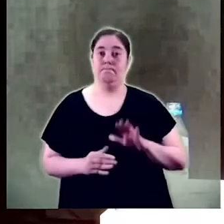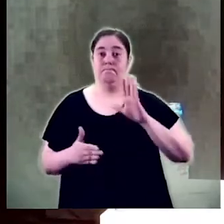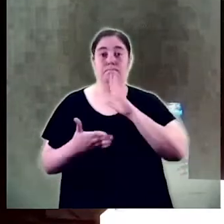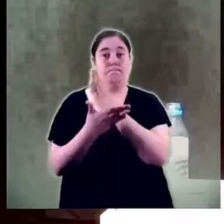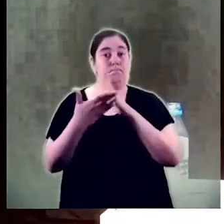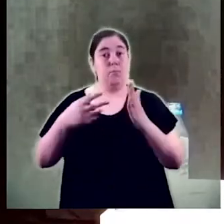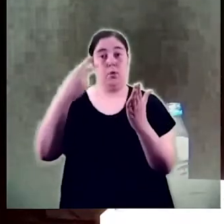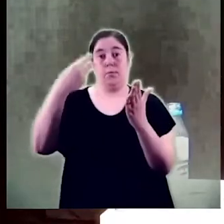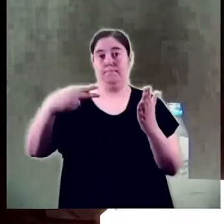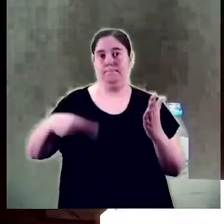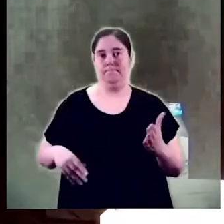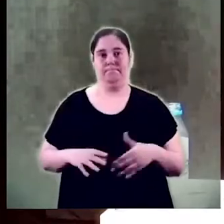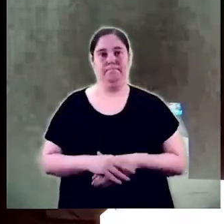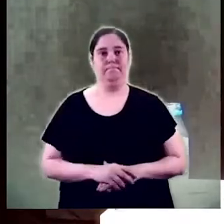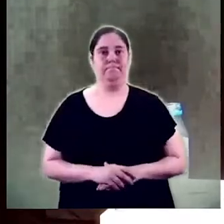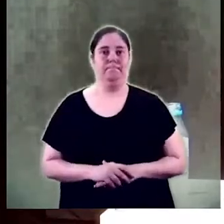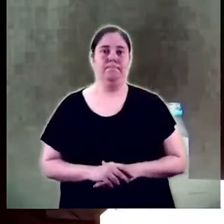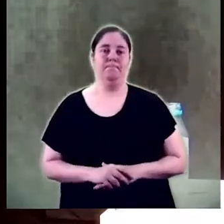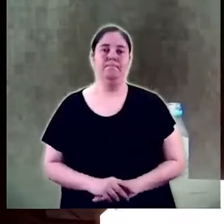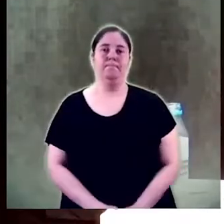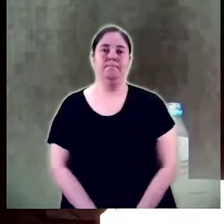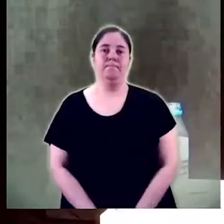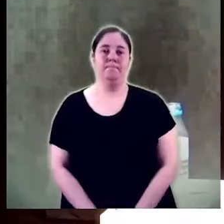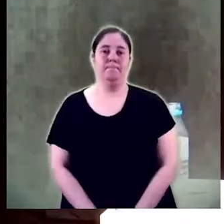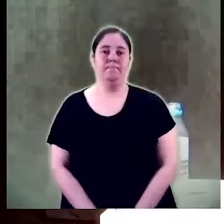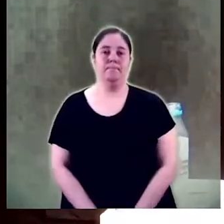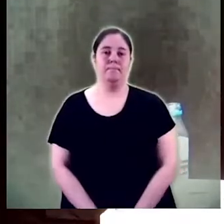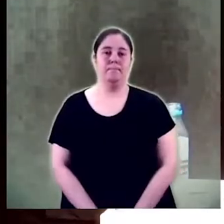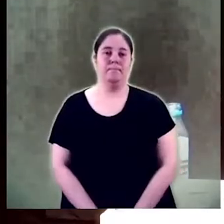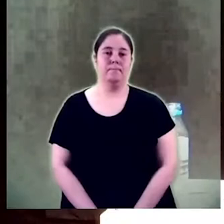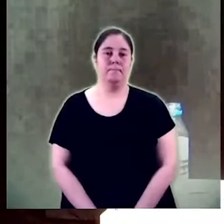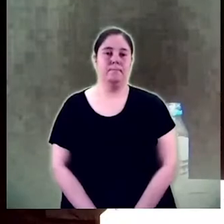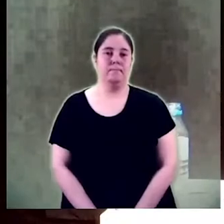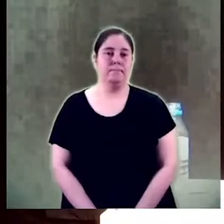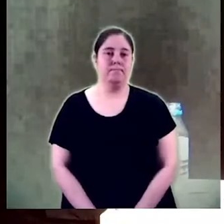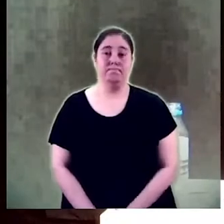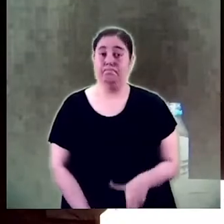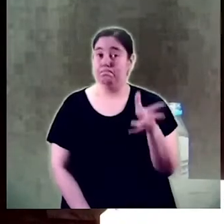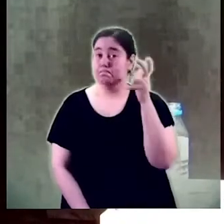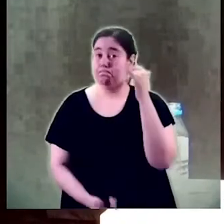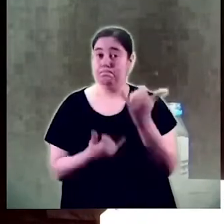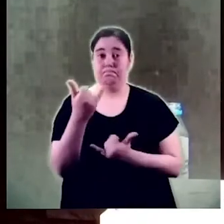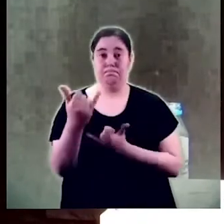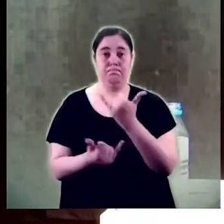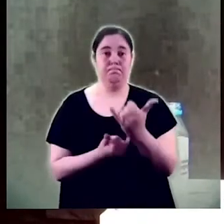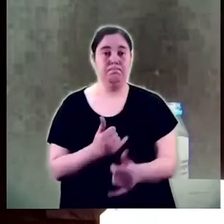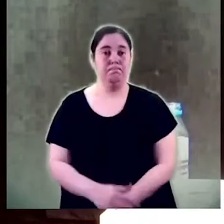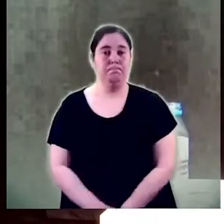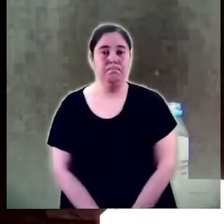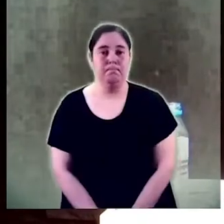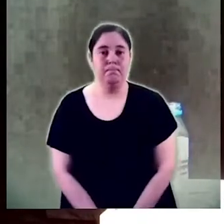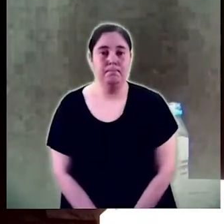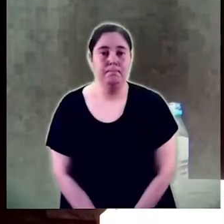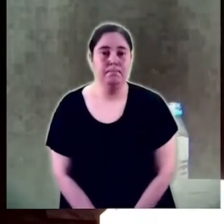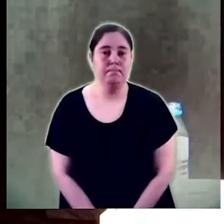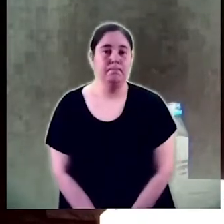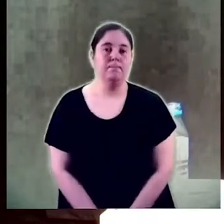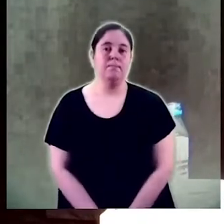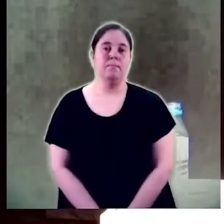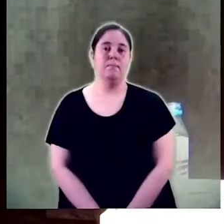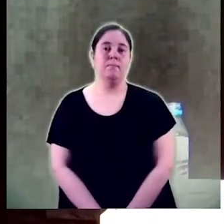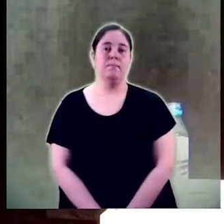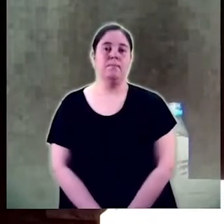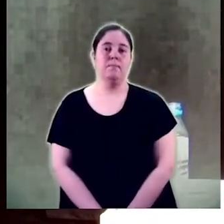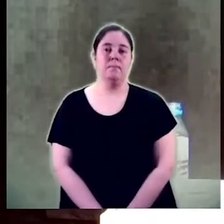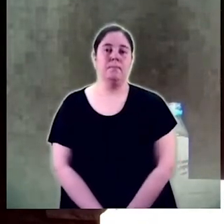Furgant per les llibanyes i juntures d'aquesta paret seca entre mac i mac d'oblit entre les pedres